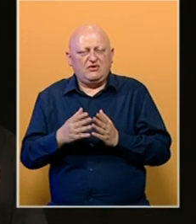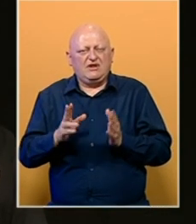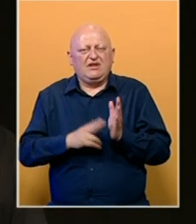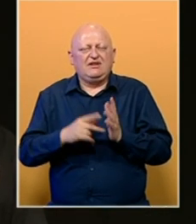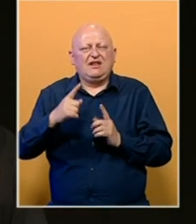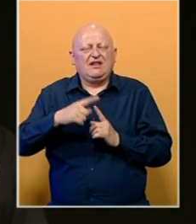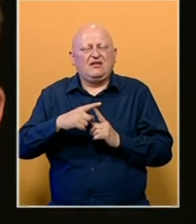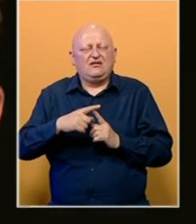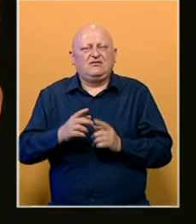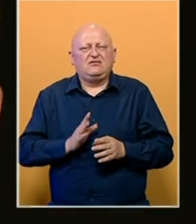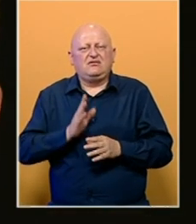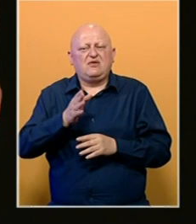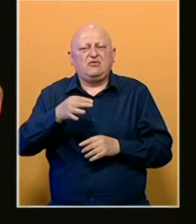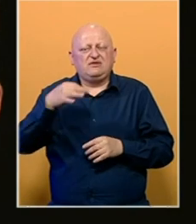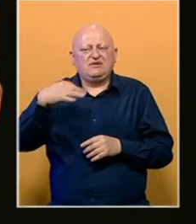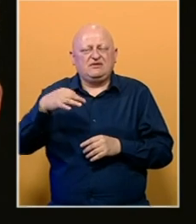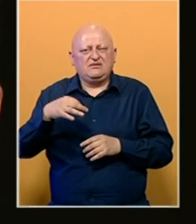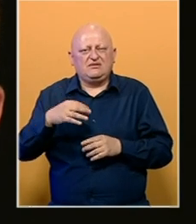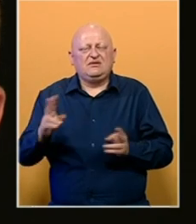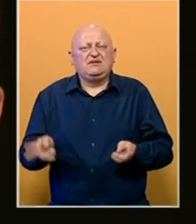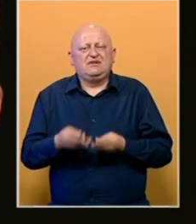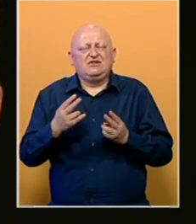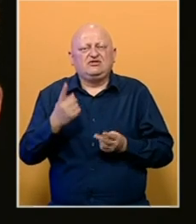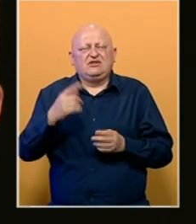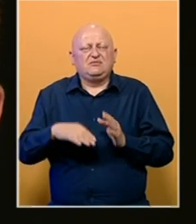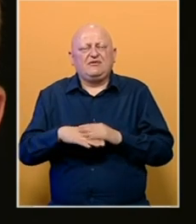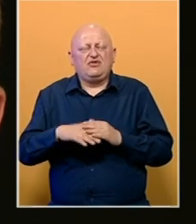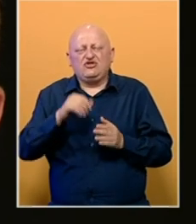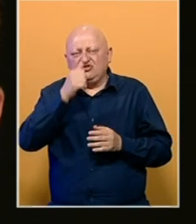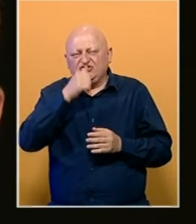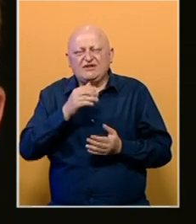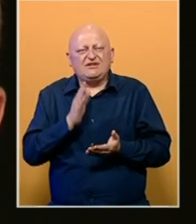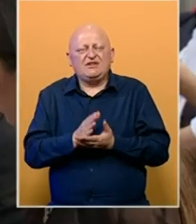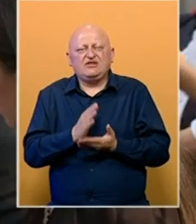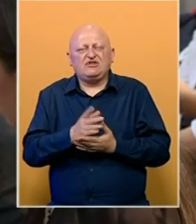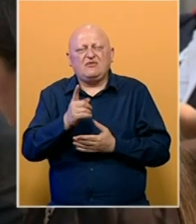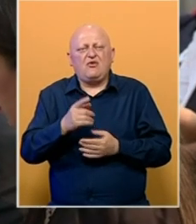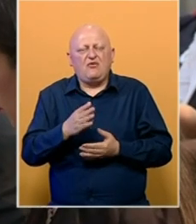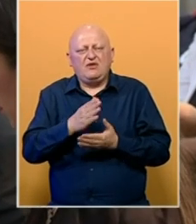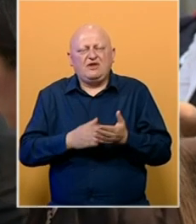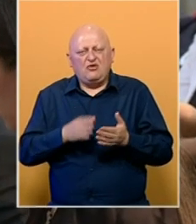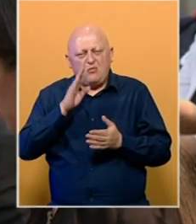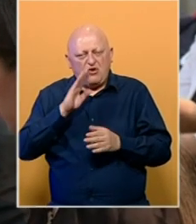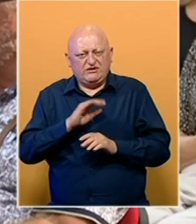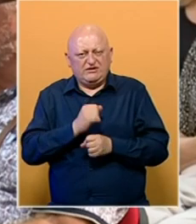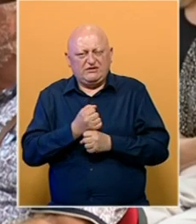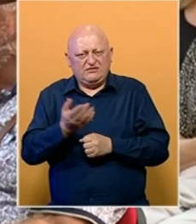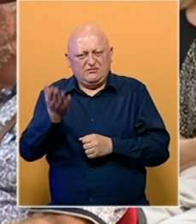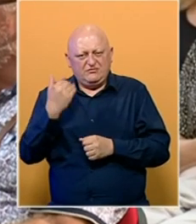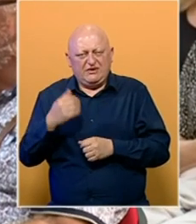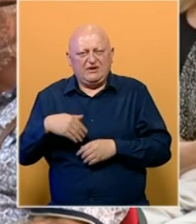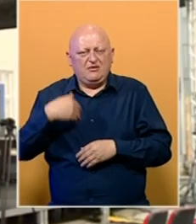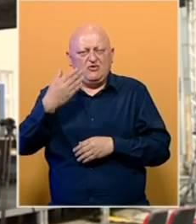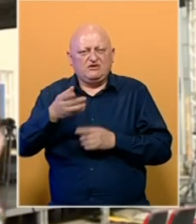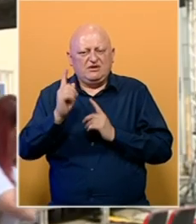Tonisena da posjeti Srebrenicu i istraži iz prve ruke što se sve dešavalo u ovom dijelu Bosne i Hercegovine prije i